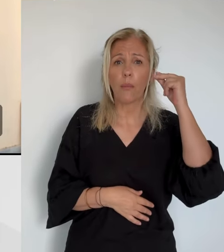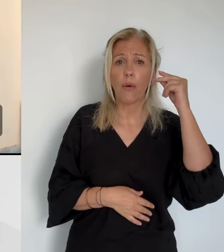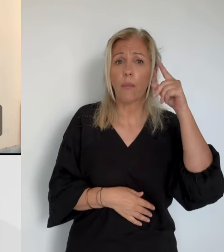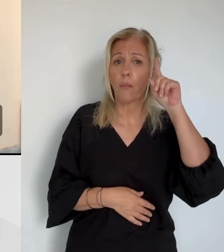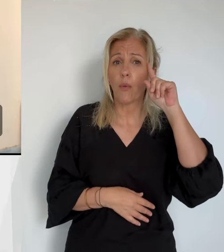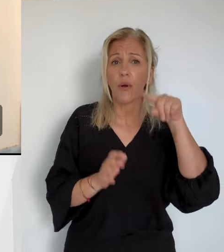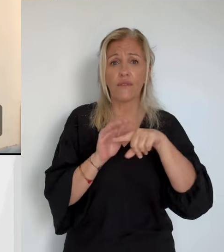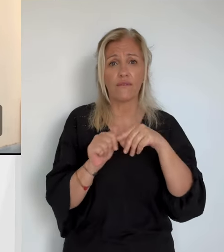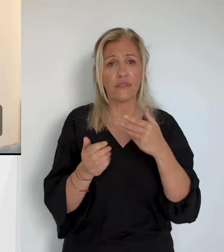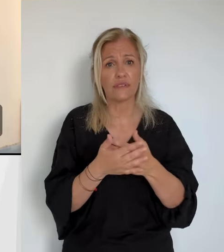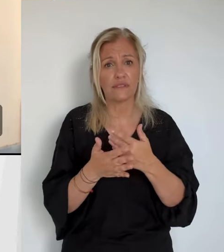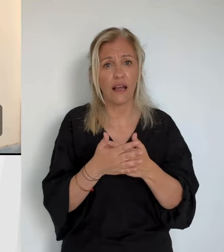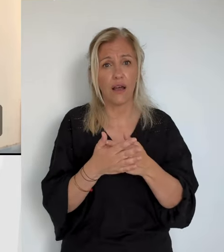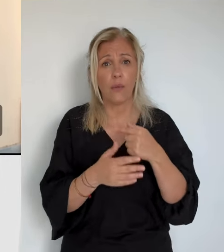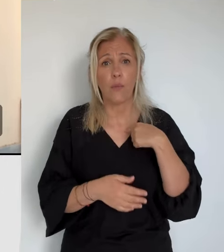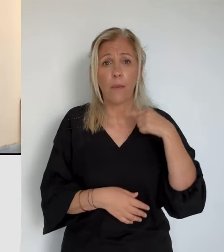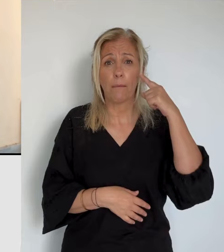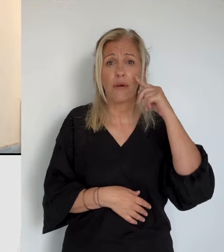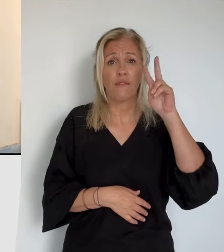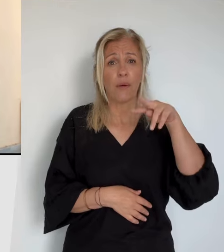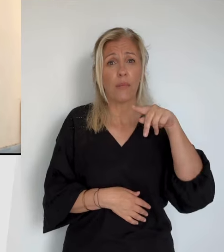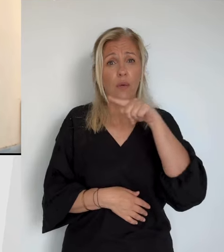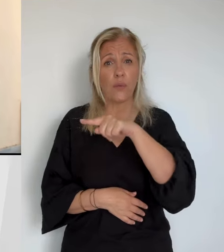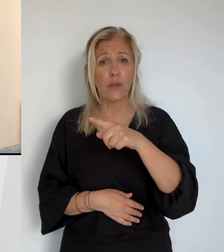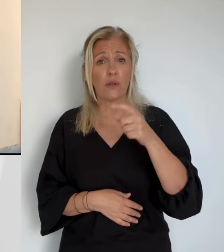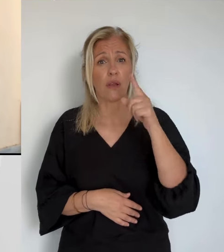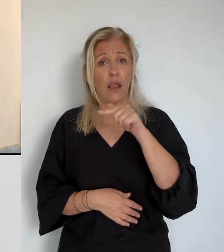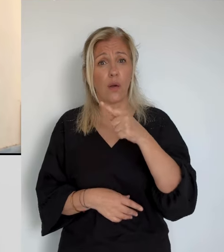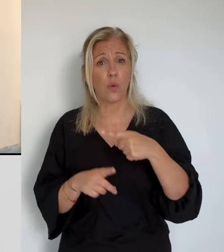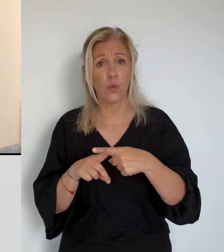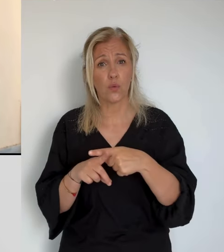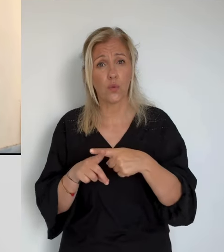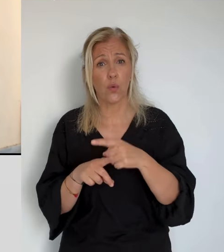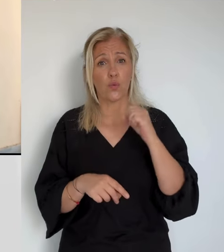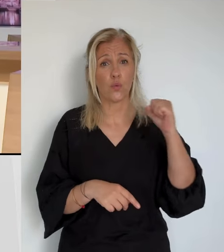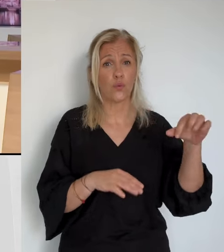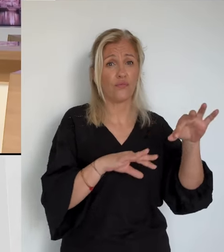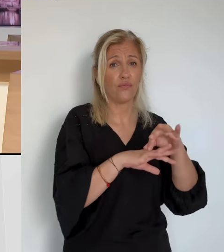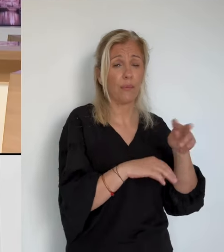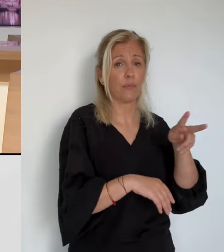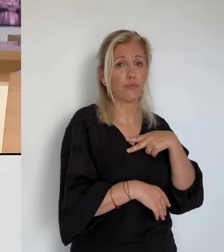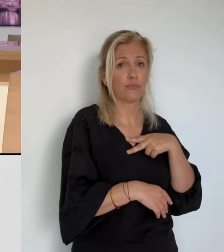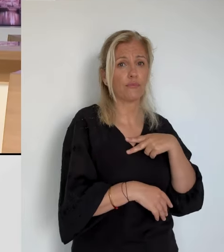J'ai cru qu'il allait tuer ma femme. L'avocat général prendra ses réquisitions demain matin.